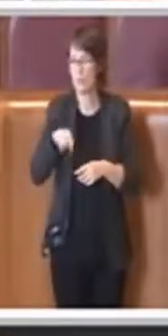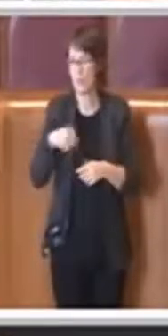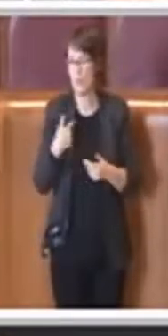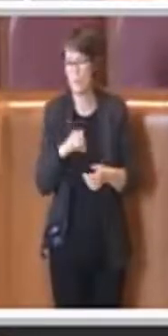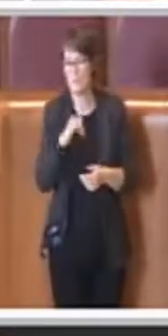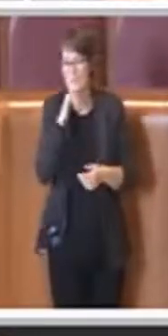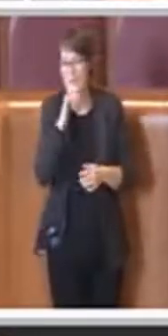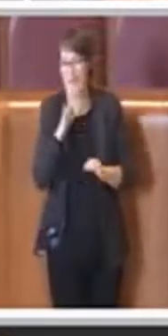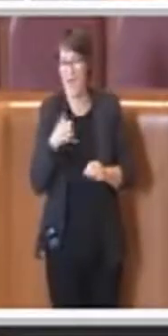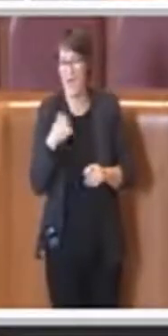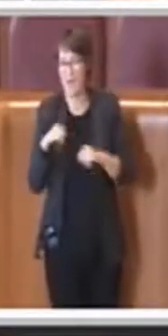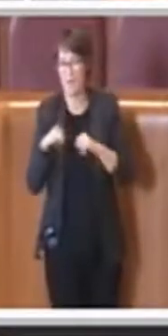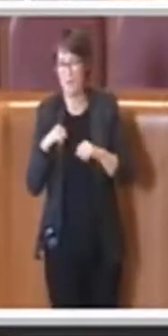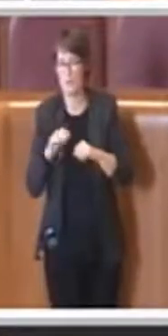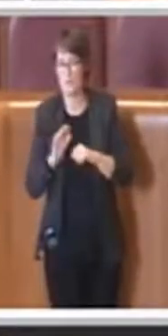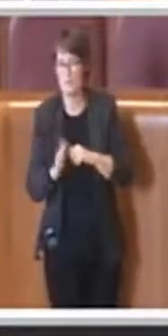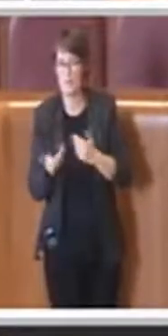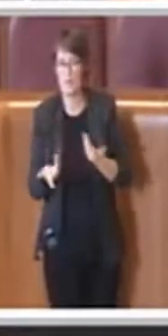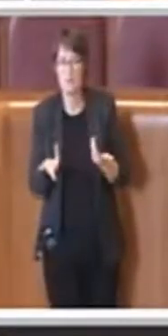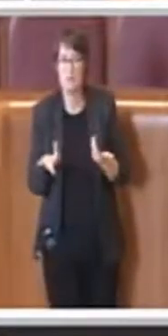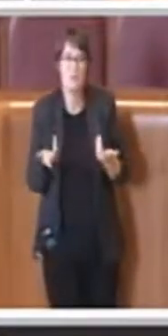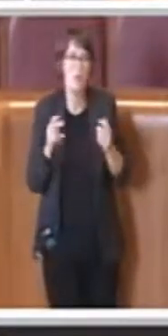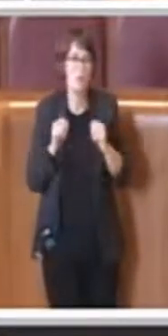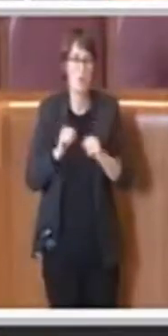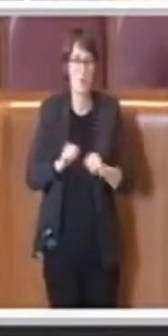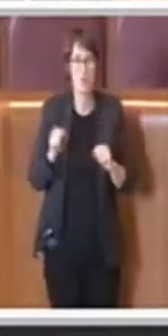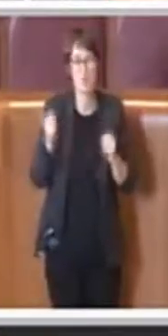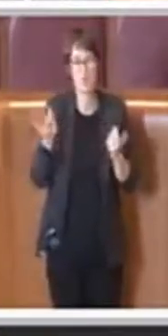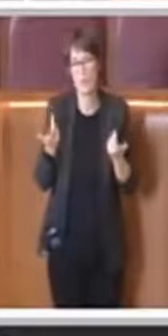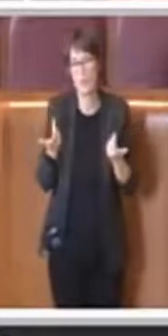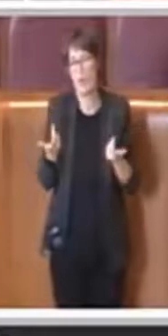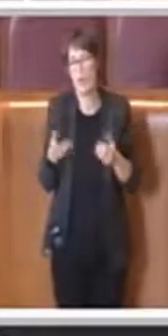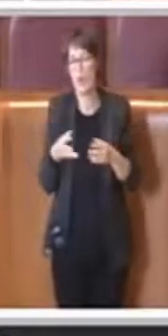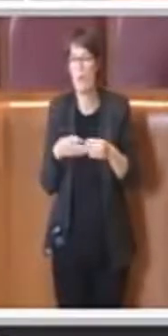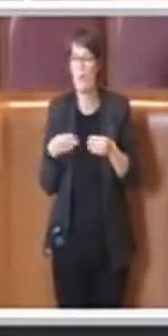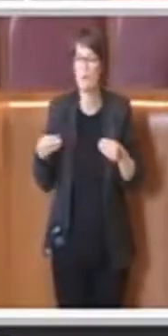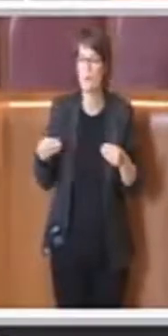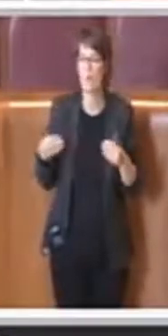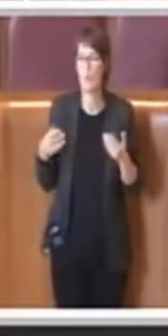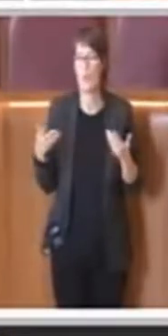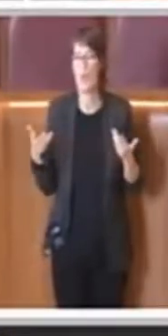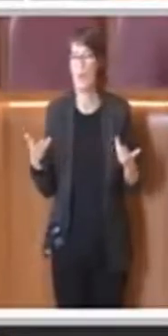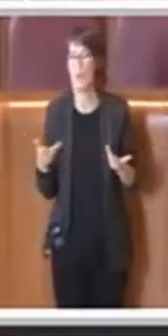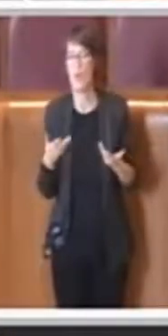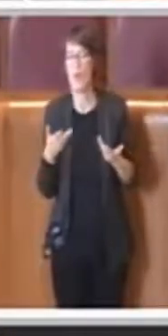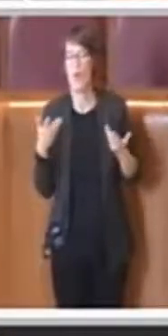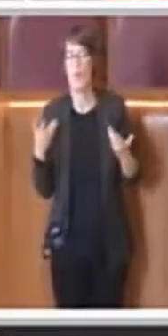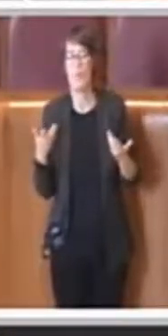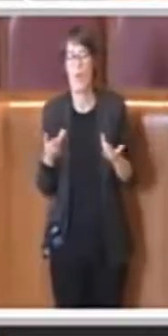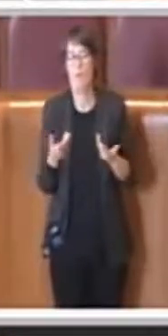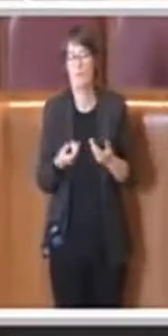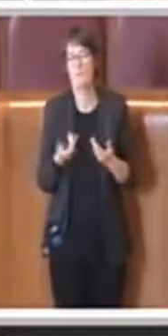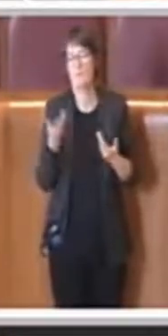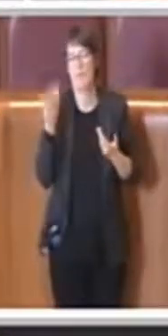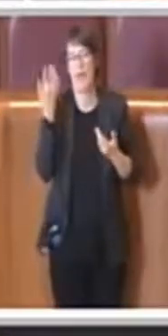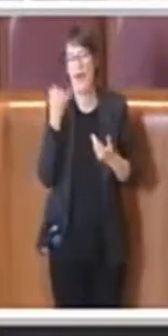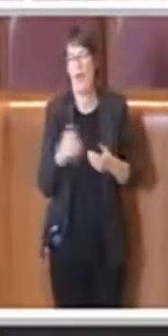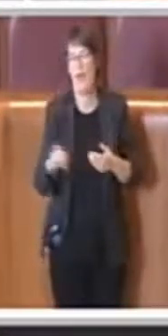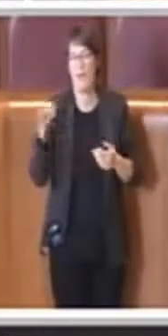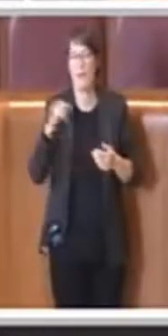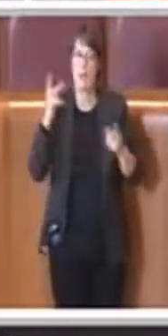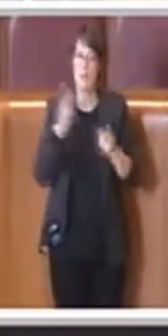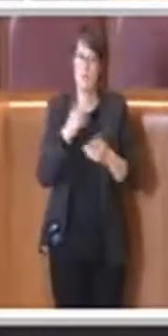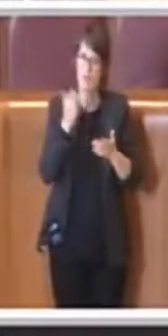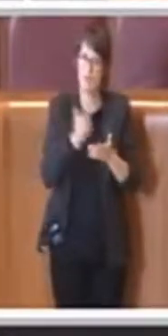potrebbe anche essere individuato come strumento residuale di partecipazione, seppur è il più importante